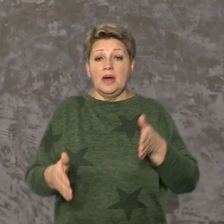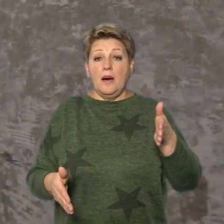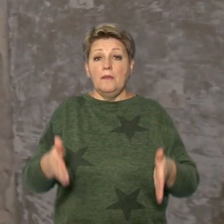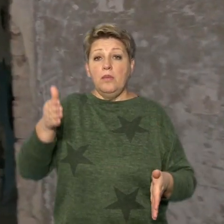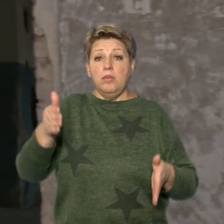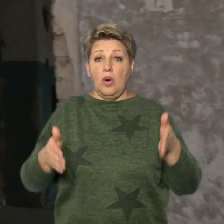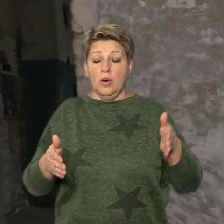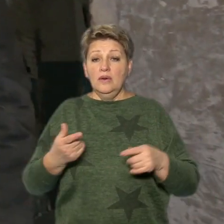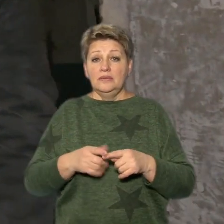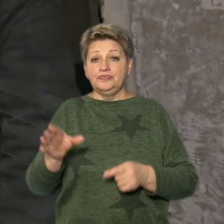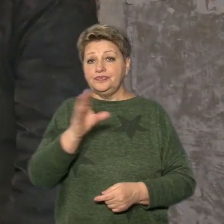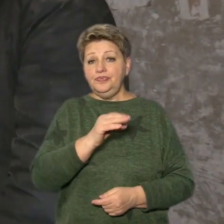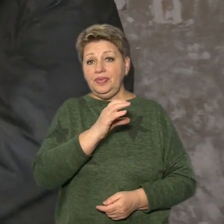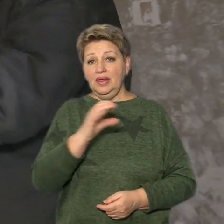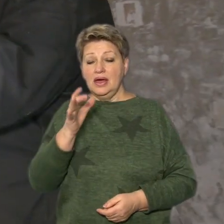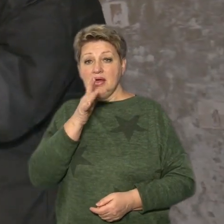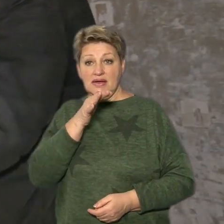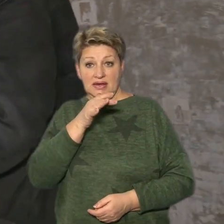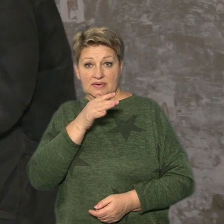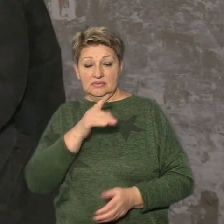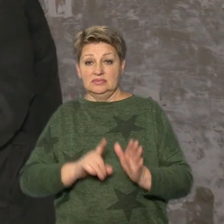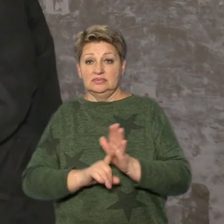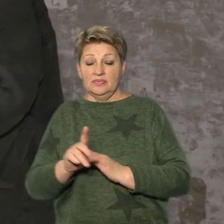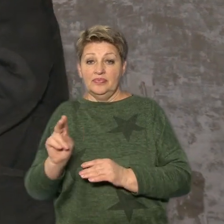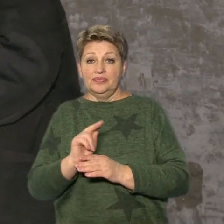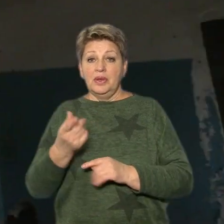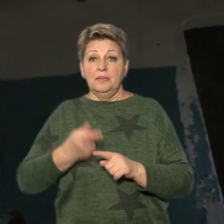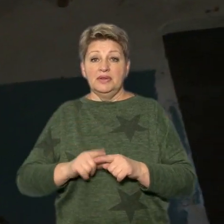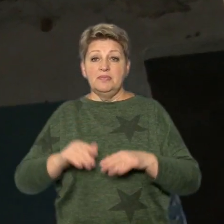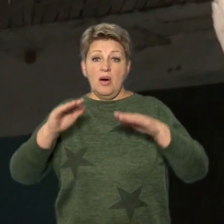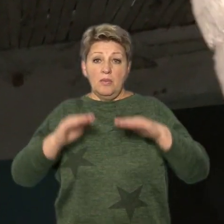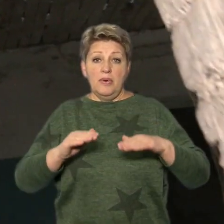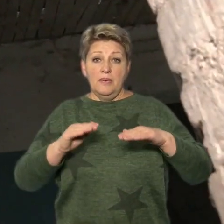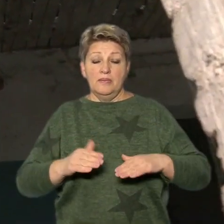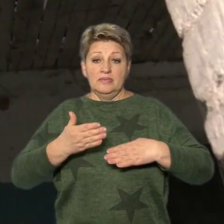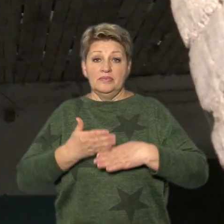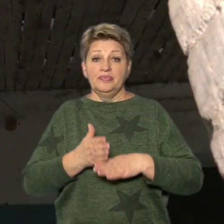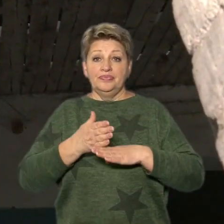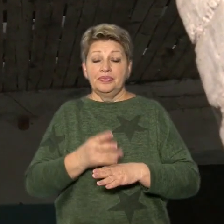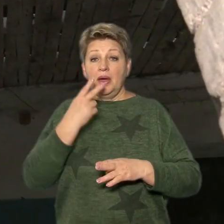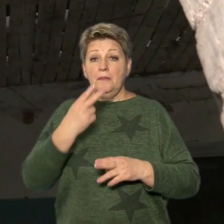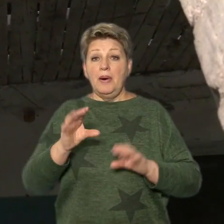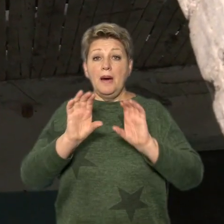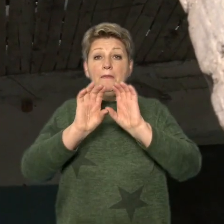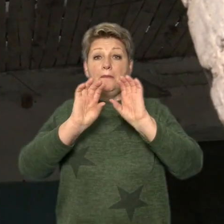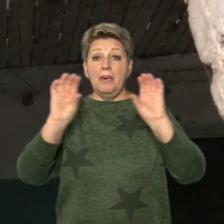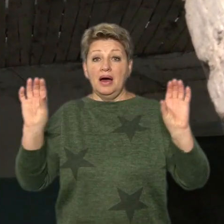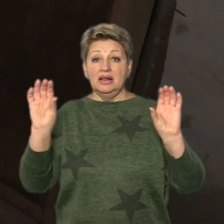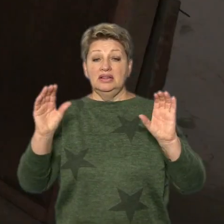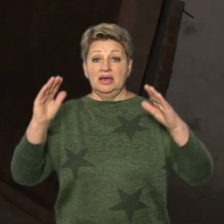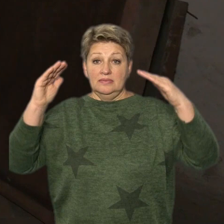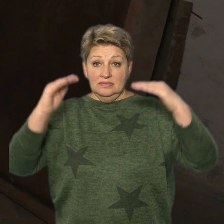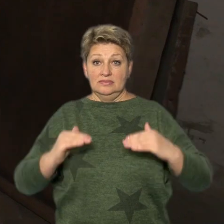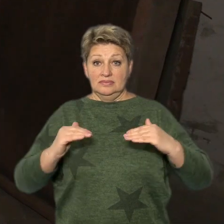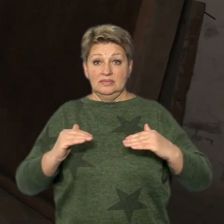це все йшло в радянський час, тому просадка пішла. Бачимо балки, як потолки попросідали вікна.